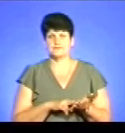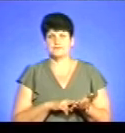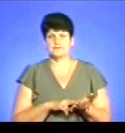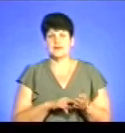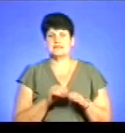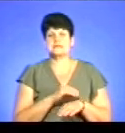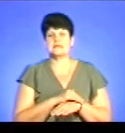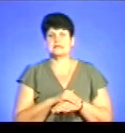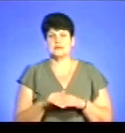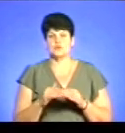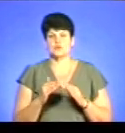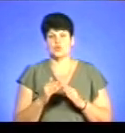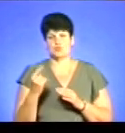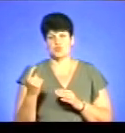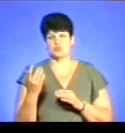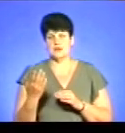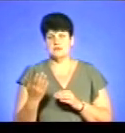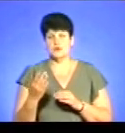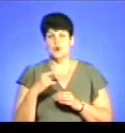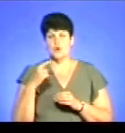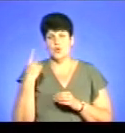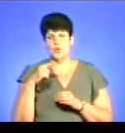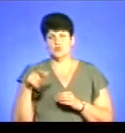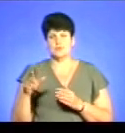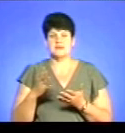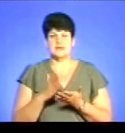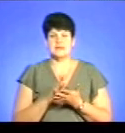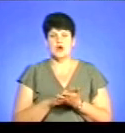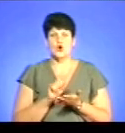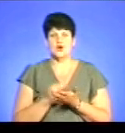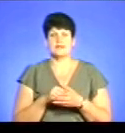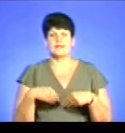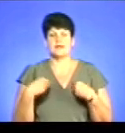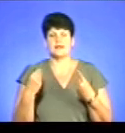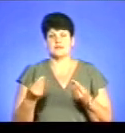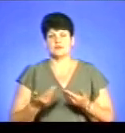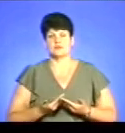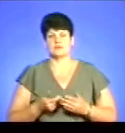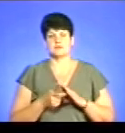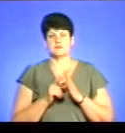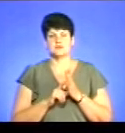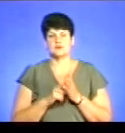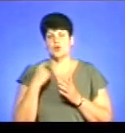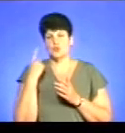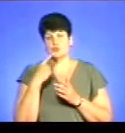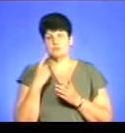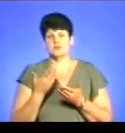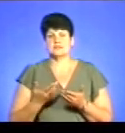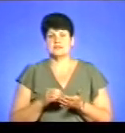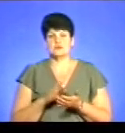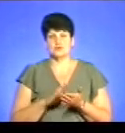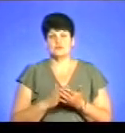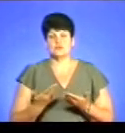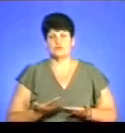зареєстровані за адресою домогосподарства, особи, які є орендерами житлових приміщень, і особи, які зареєстровані в житловому приміщенні,